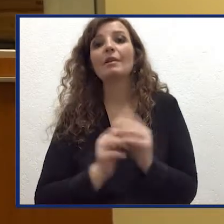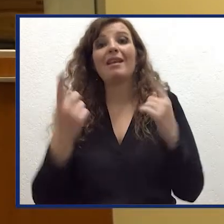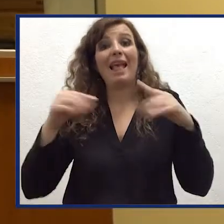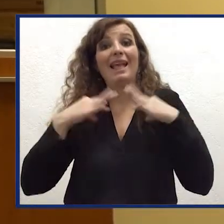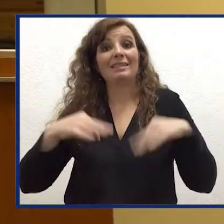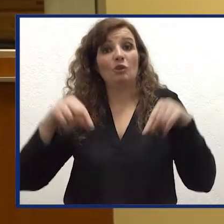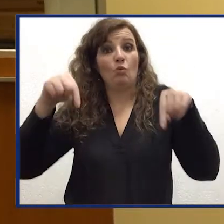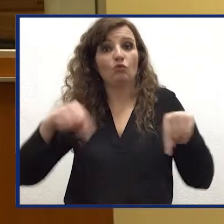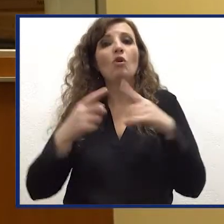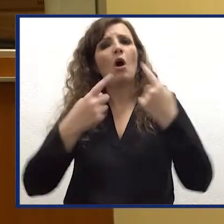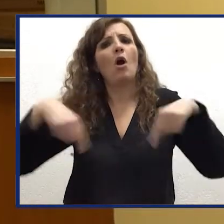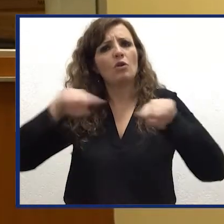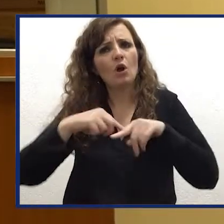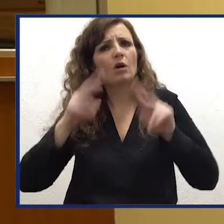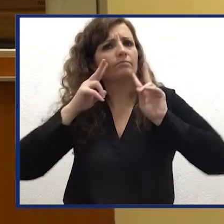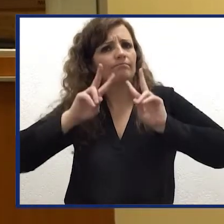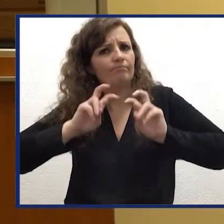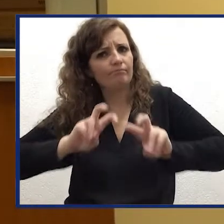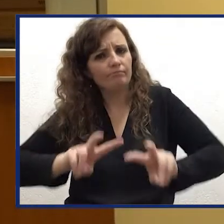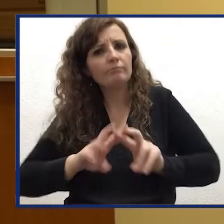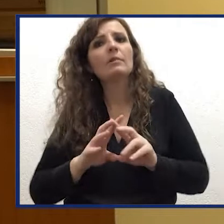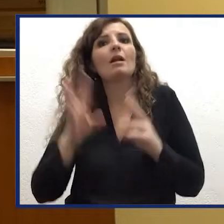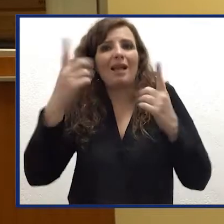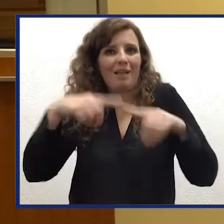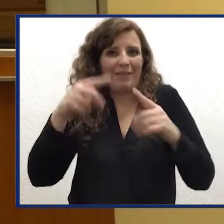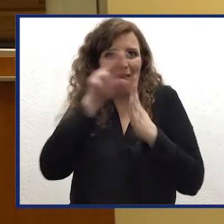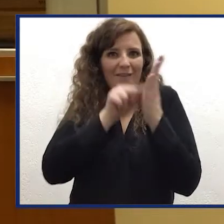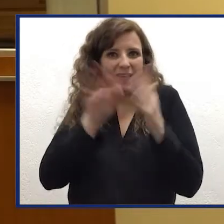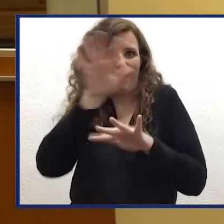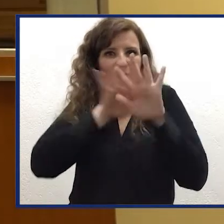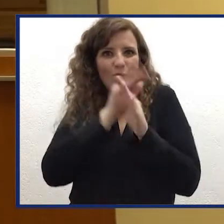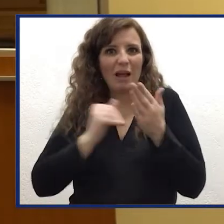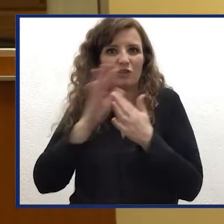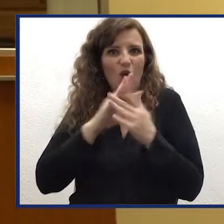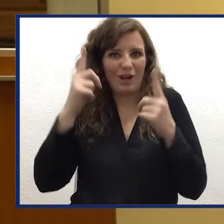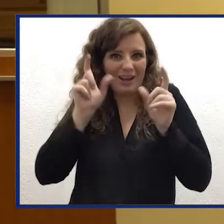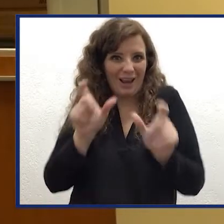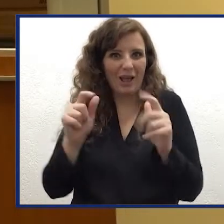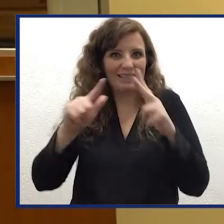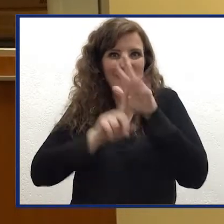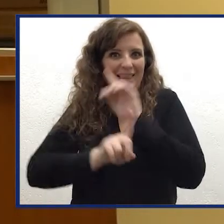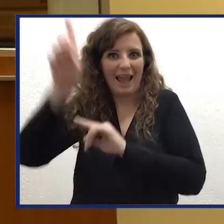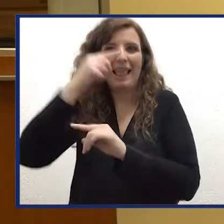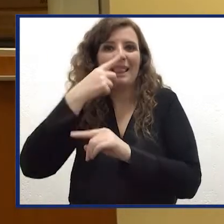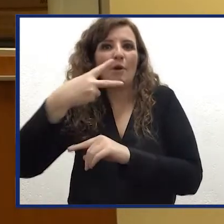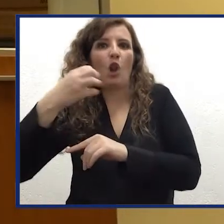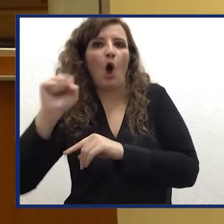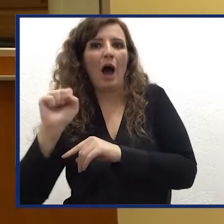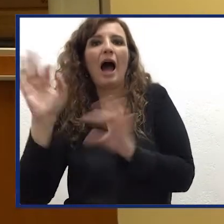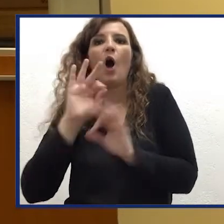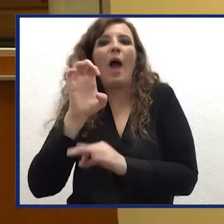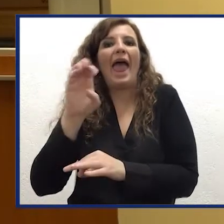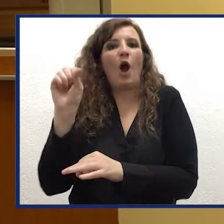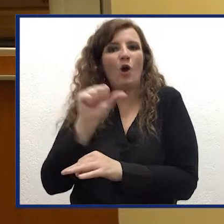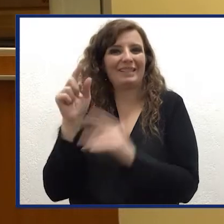questo istituto andiamo ad analizzare sia i dati forniti dai satelliti polari come ad esempio quelli